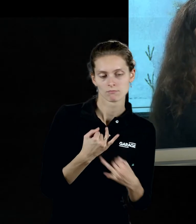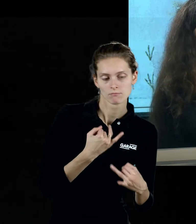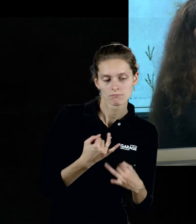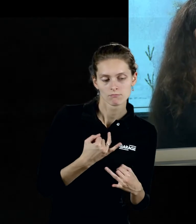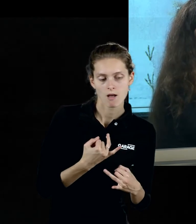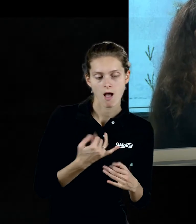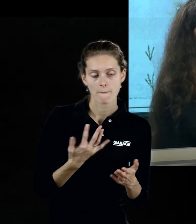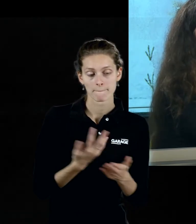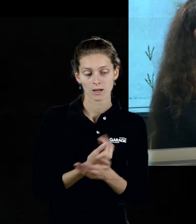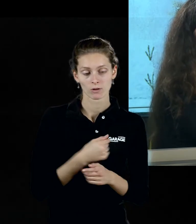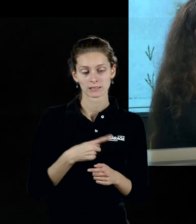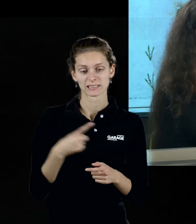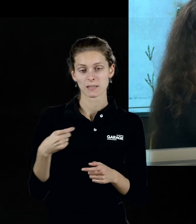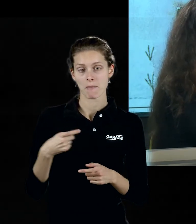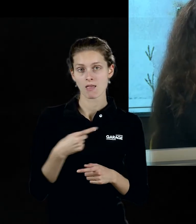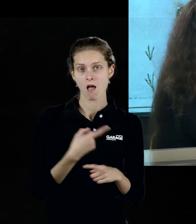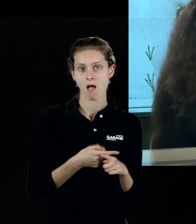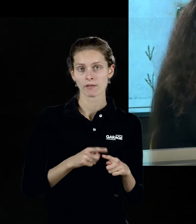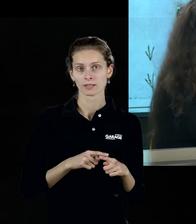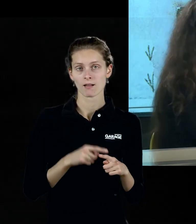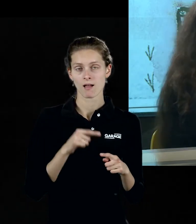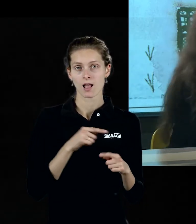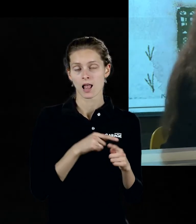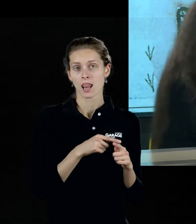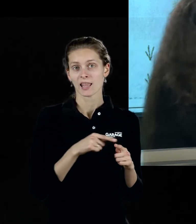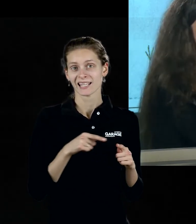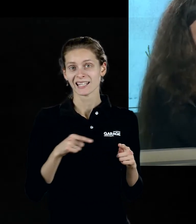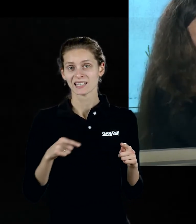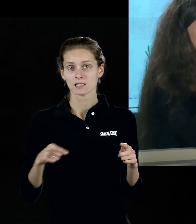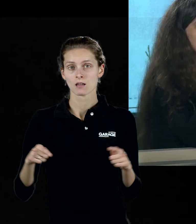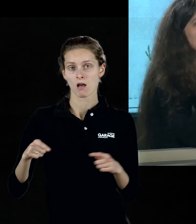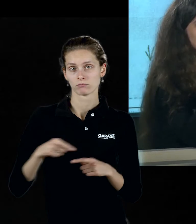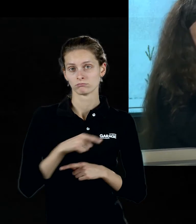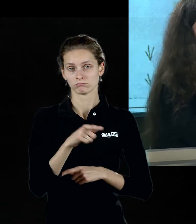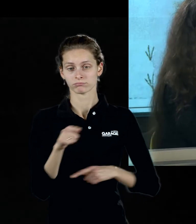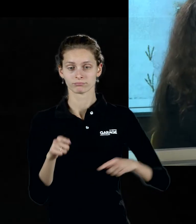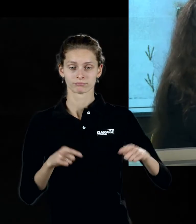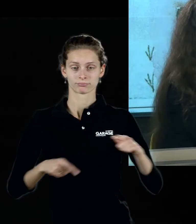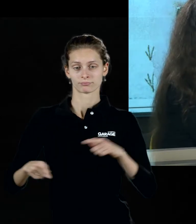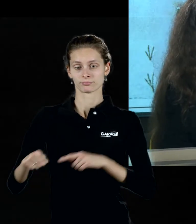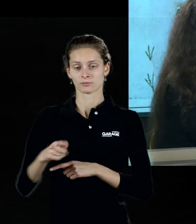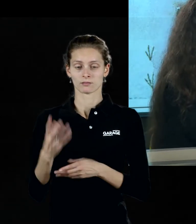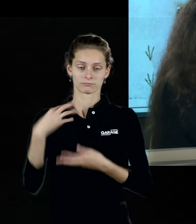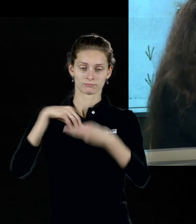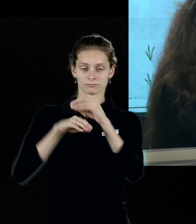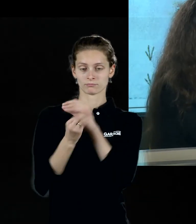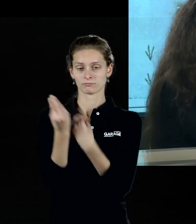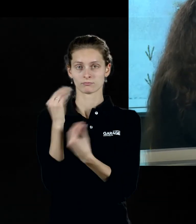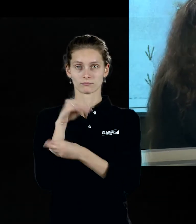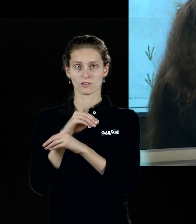движущаяся линия, движущаяся линия, которая вышла на прогулку, сложилась в какую-то форму и